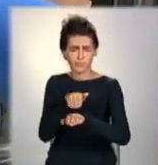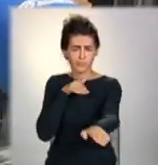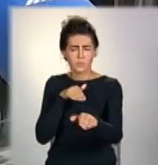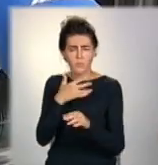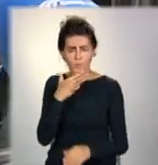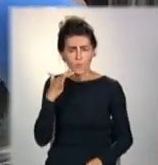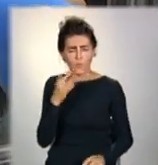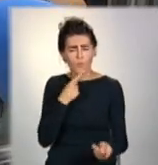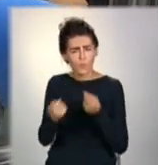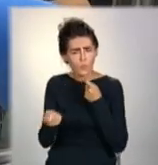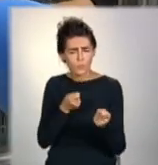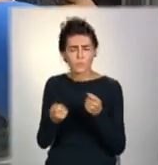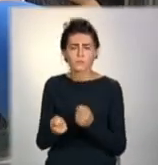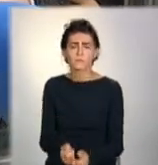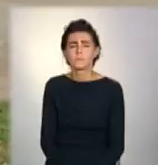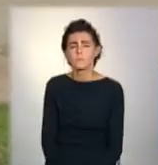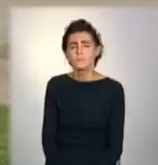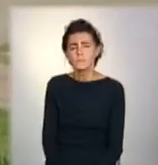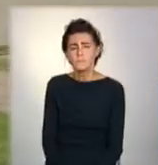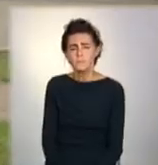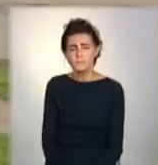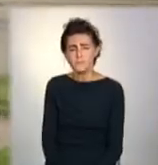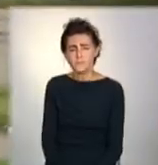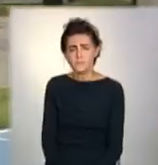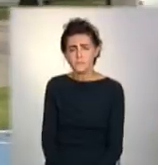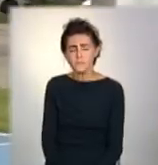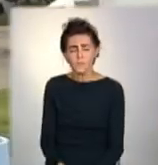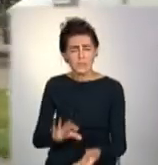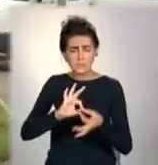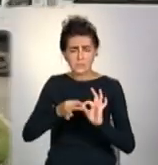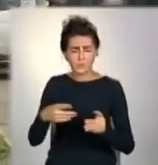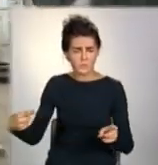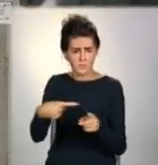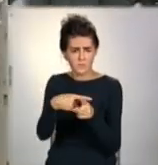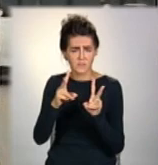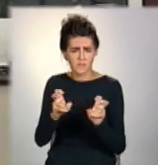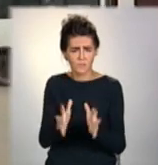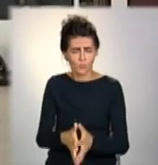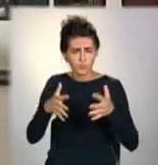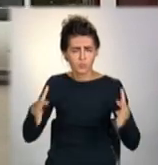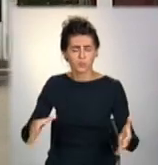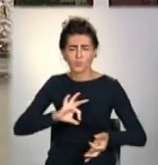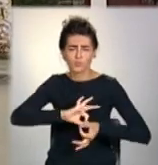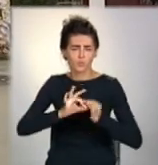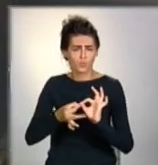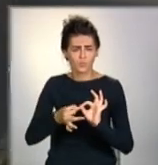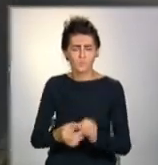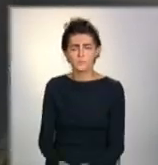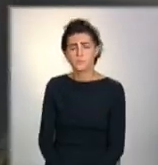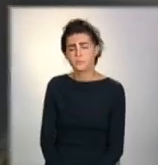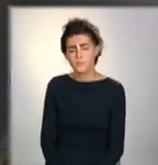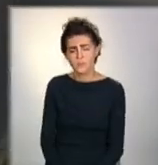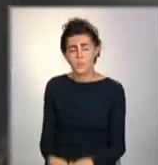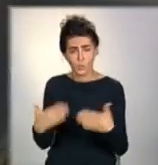і безпецість, звісно, на нулю. Сложності пересечення перекрістка дуже багато. І вже